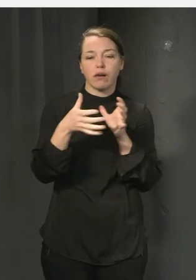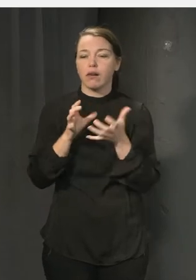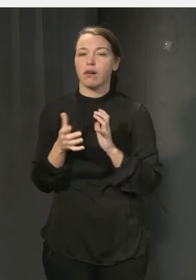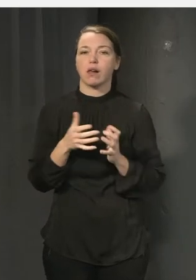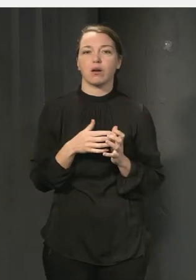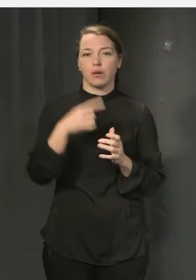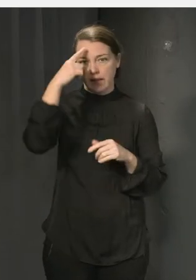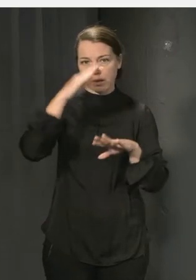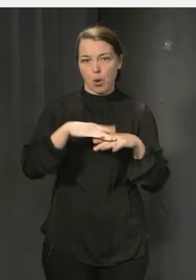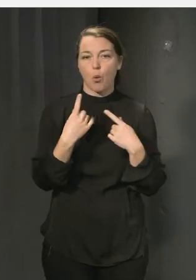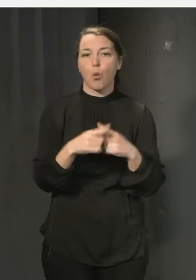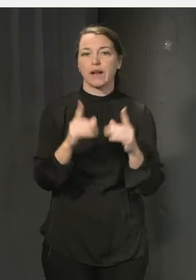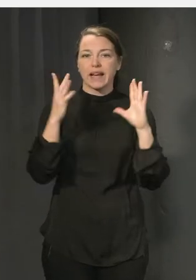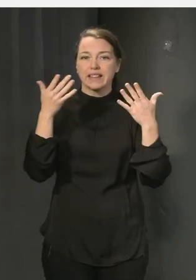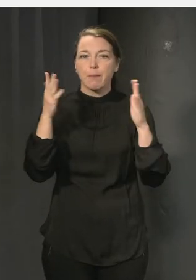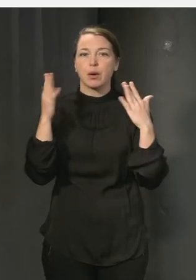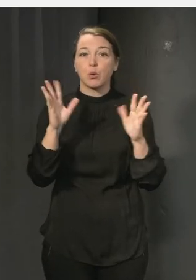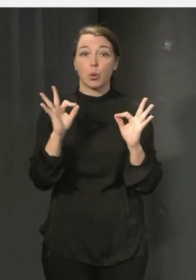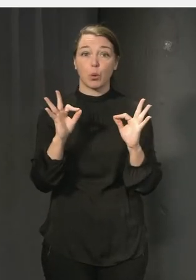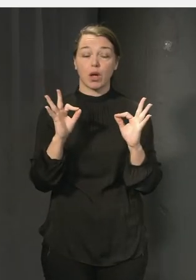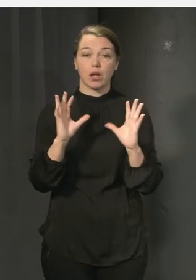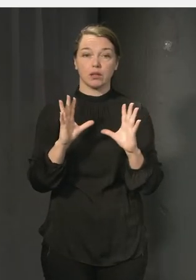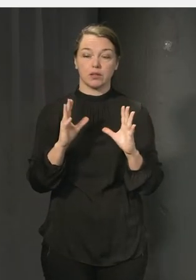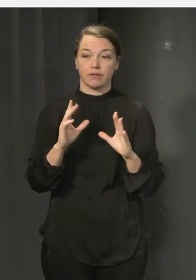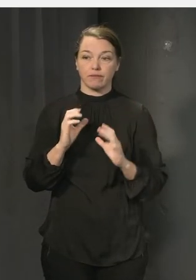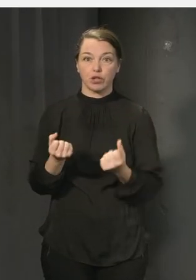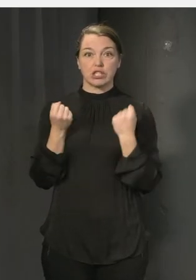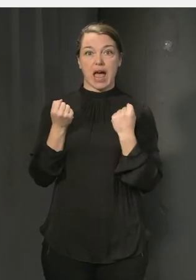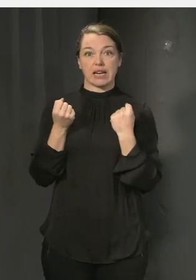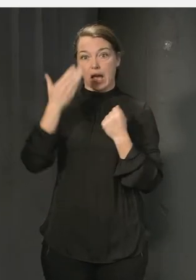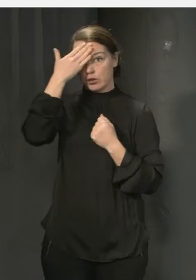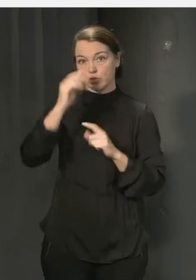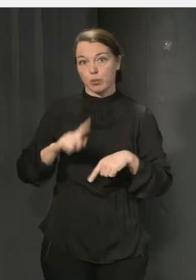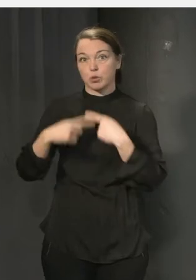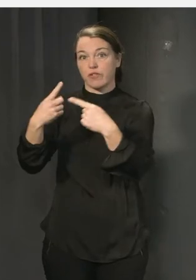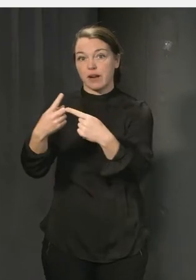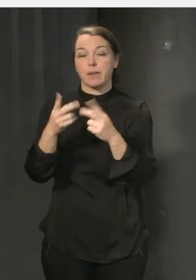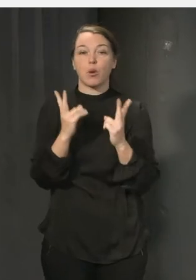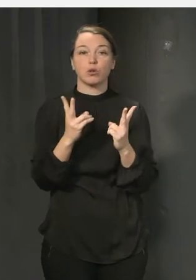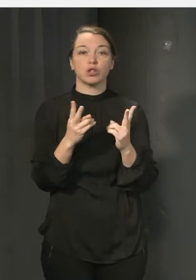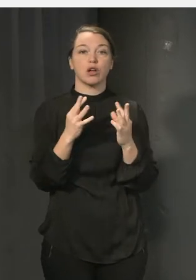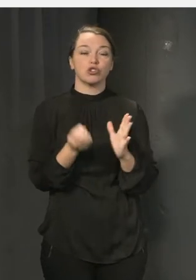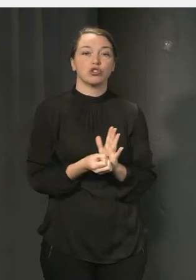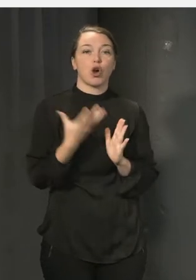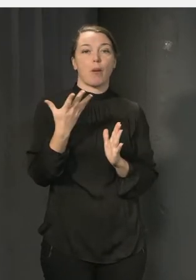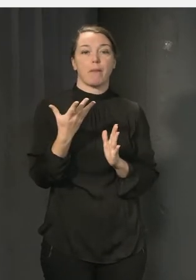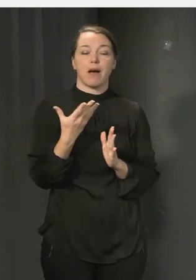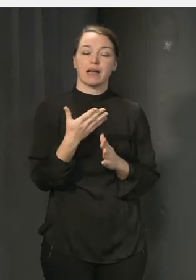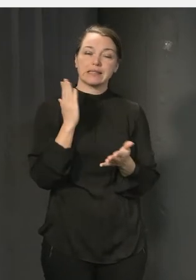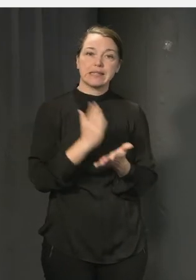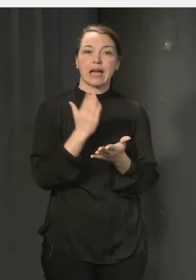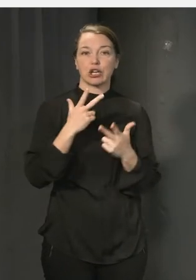dimensionerna. Hur man kan stärka kunskapsutveckling med att utforma miljön på ett bra sätt, men också hur man kan skapa säkra och trygga